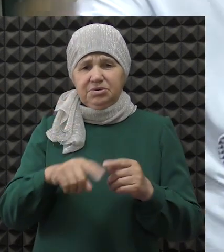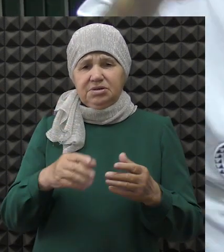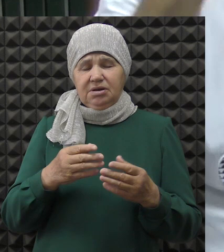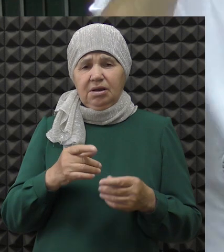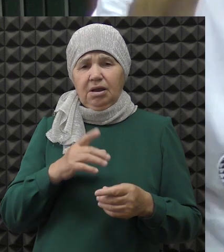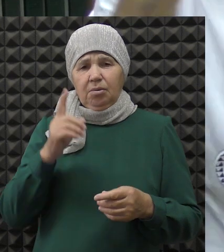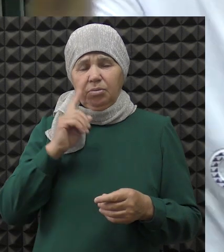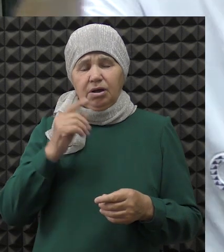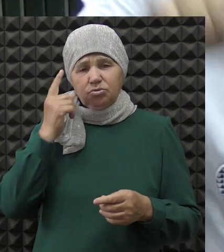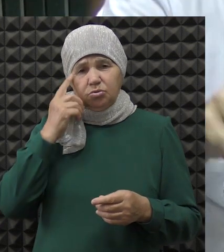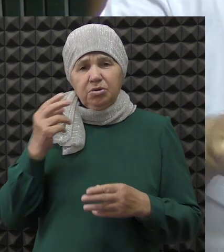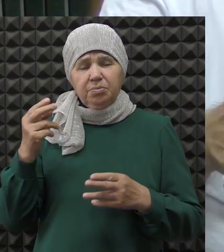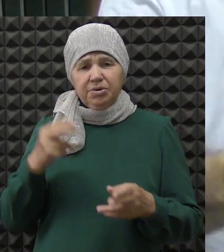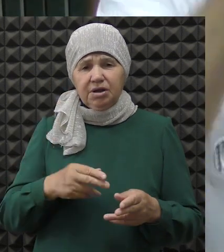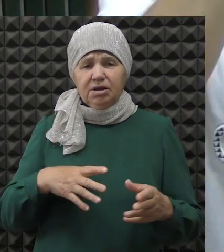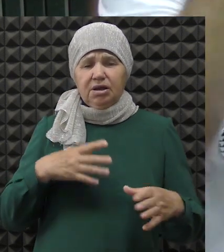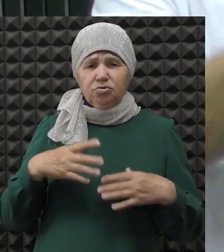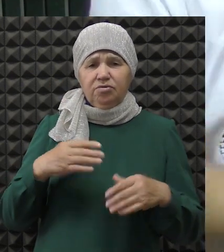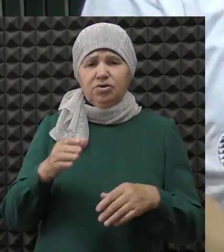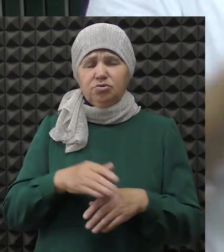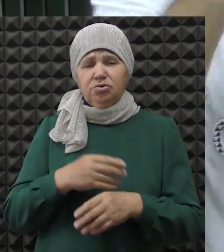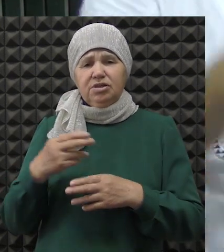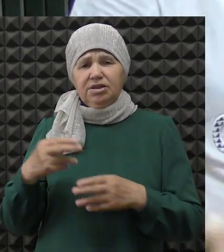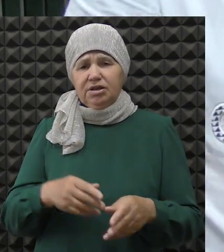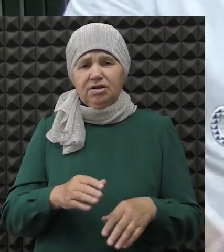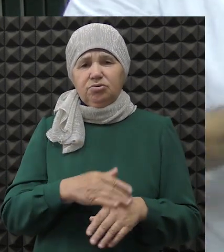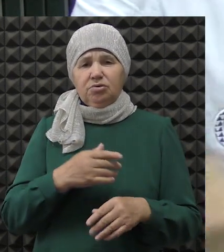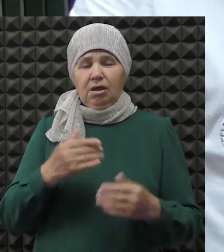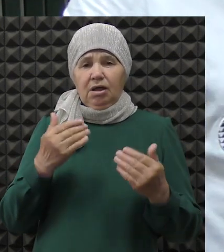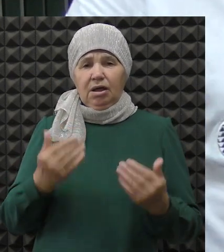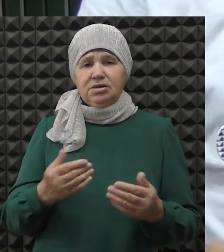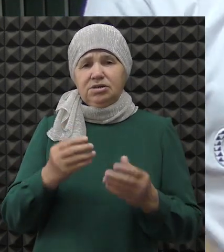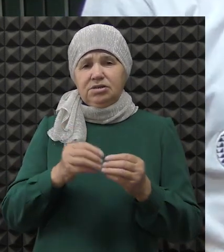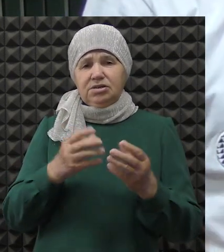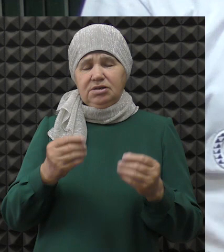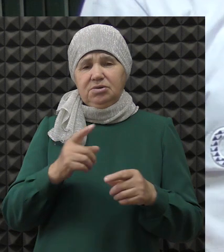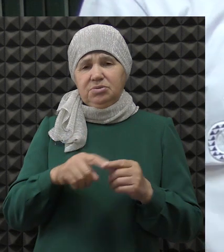А мы только думали, мы приехали, только мы завтра уехали. Не понимаю, как быстро.